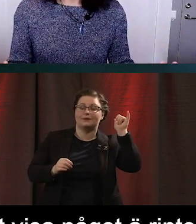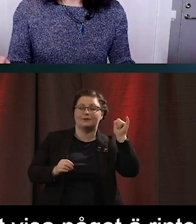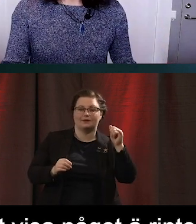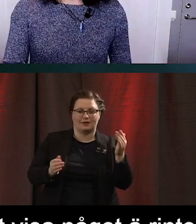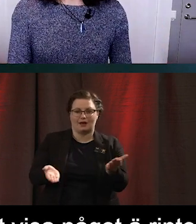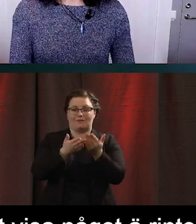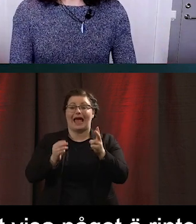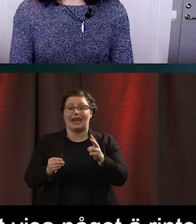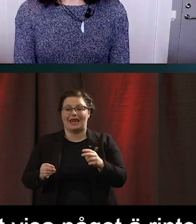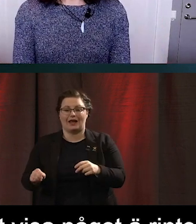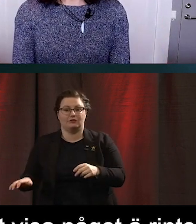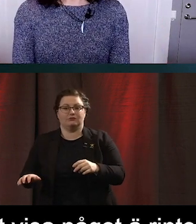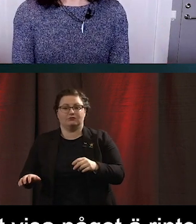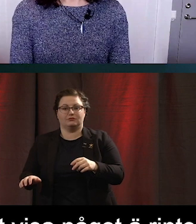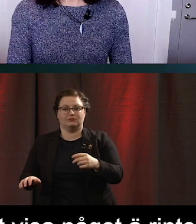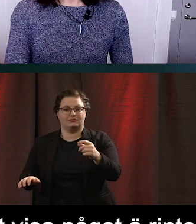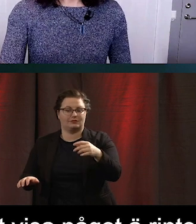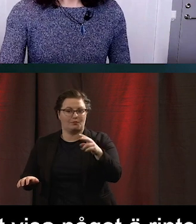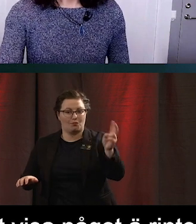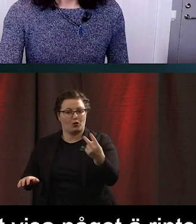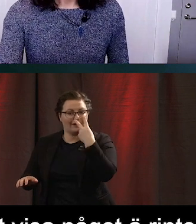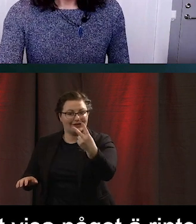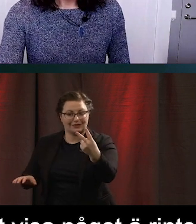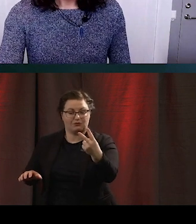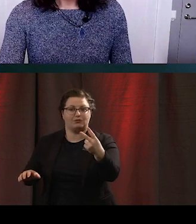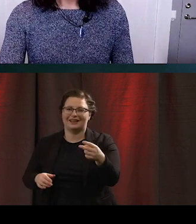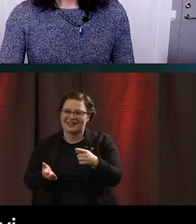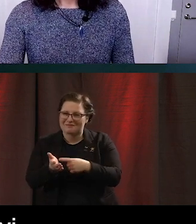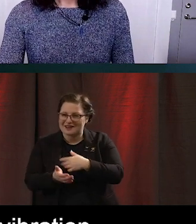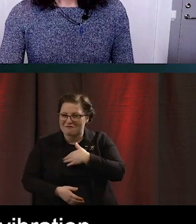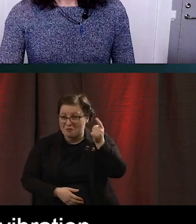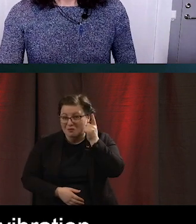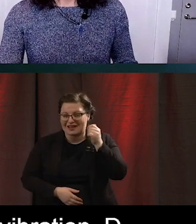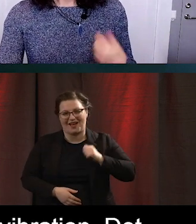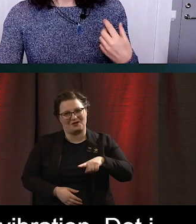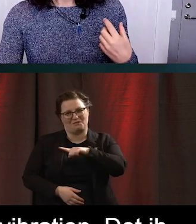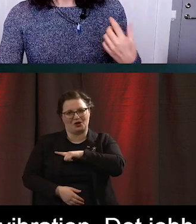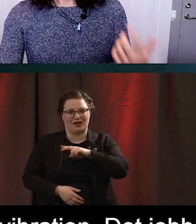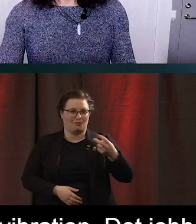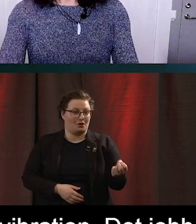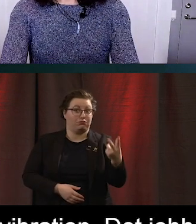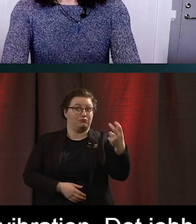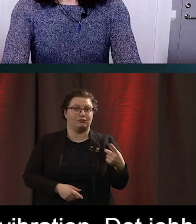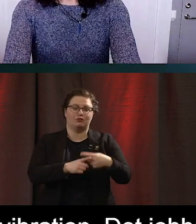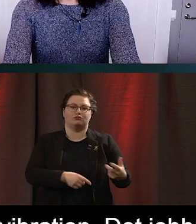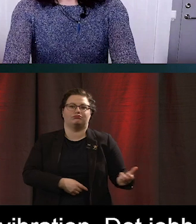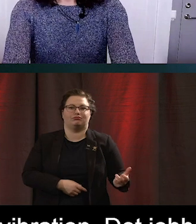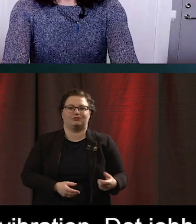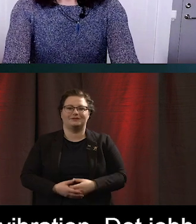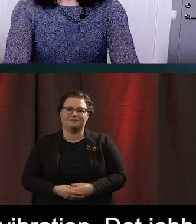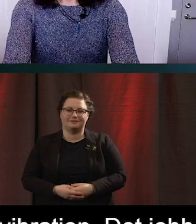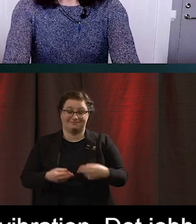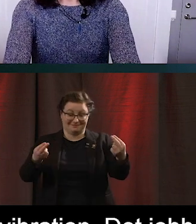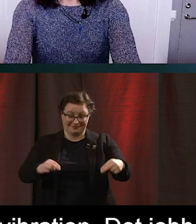kanske en vibration. Det jobbar de med aktivt i våra mobiltelefoner. Och sen bekräftelsesignaler när